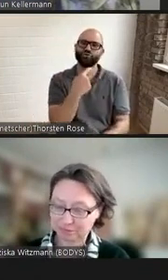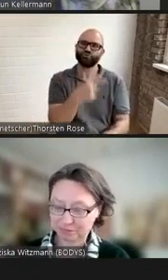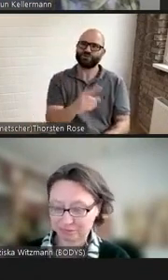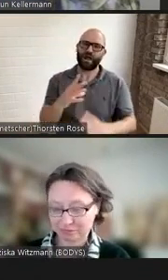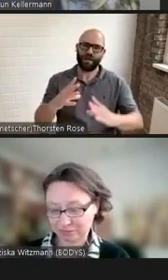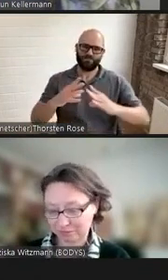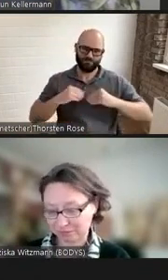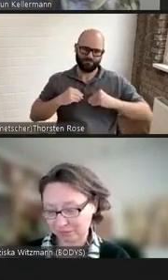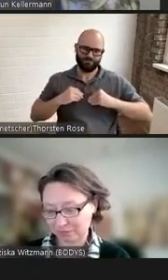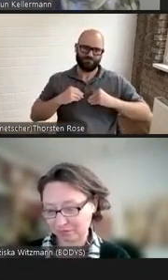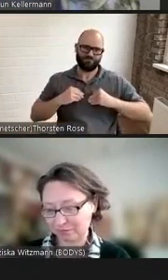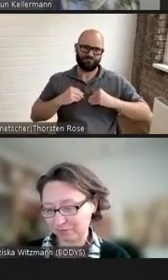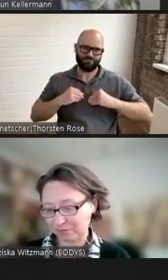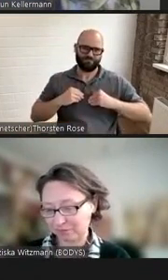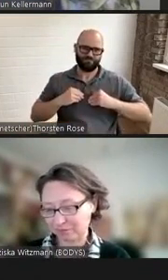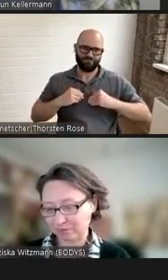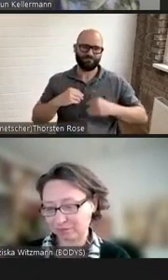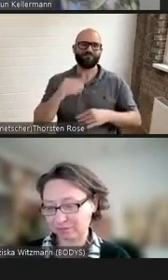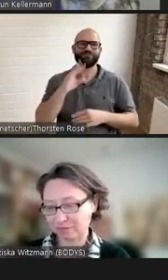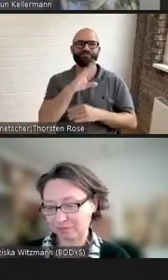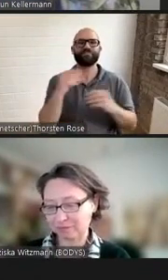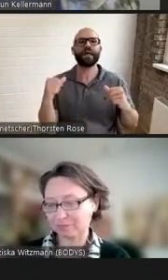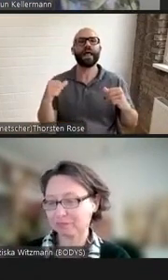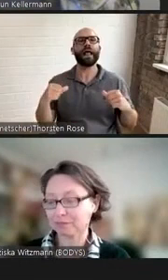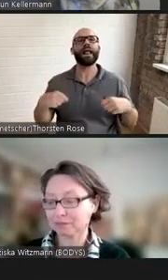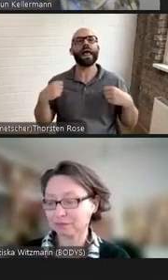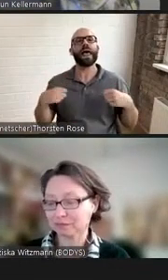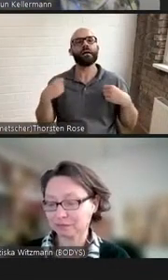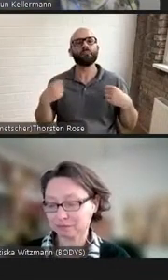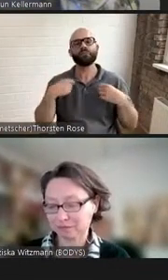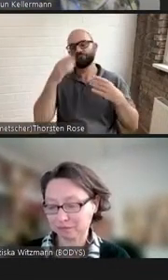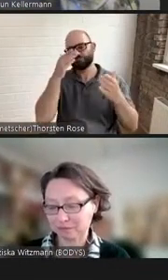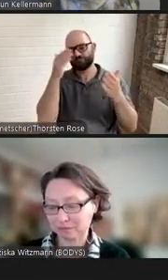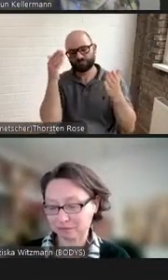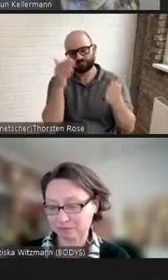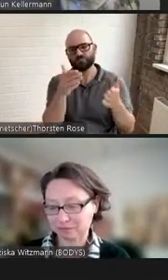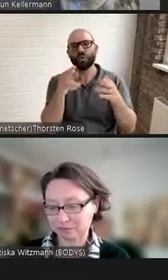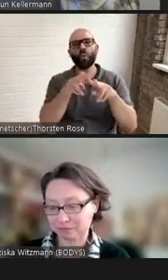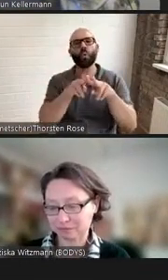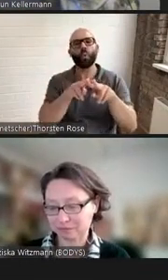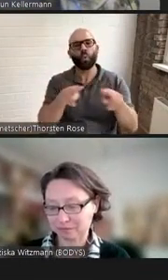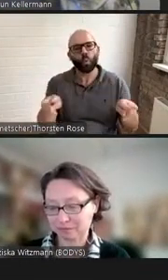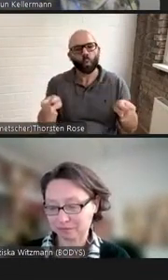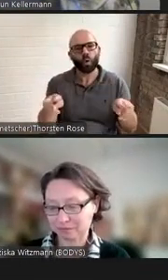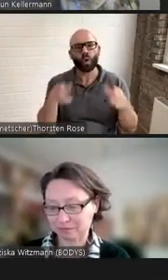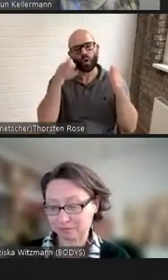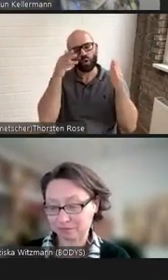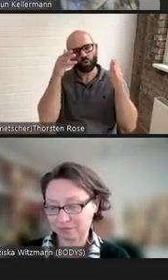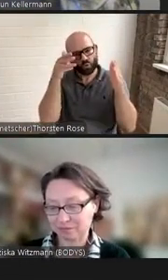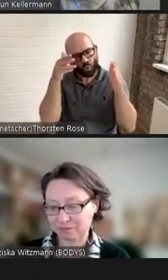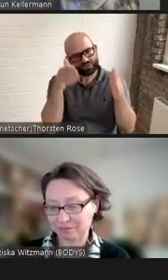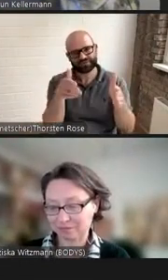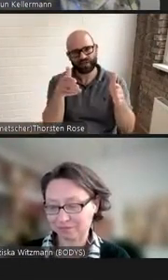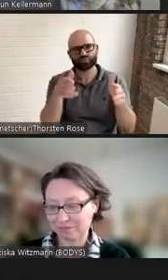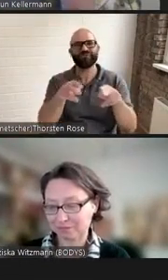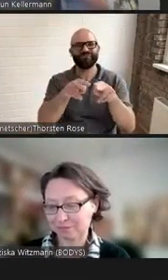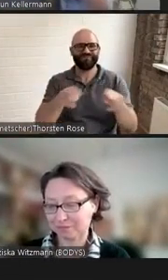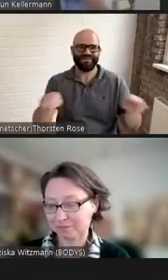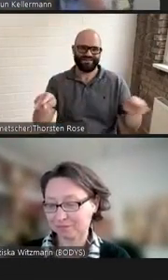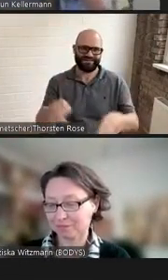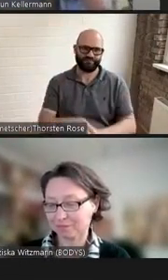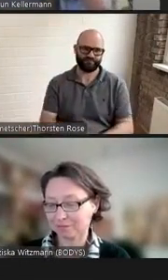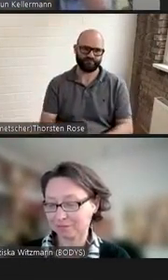ganz auf Ruhe Kontemplation und Frieden abgestimmt hat die Erscheinung einer